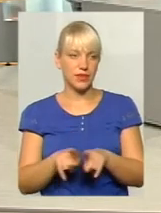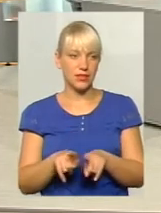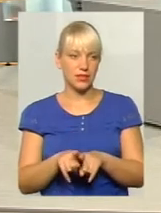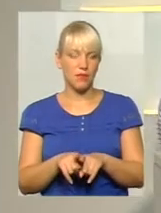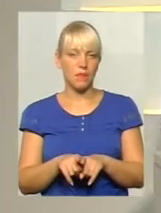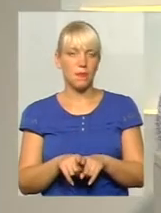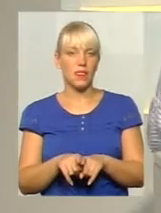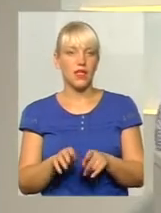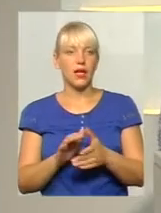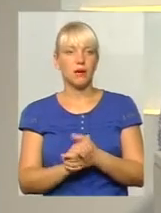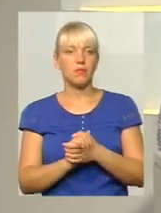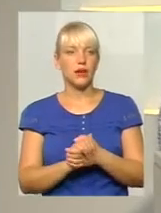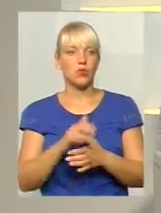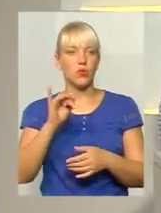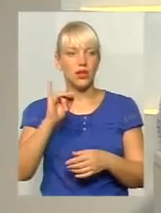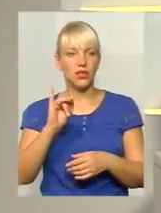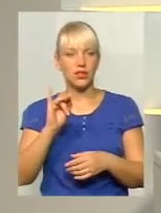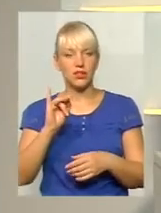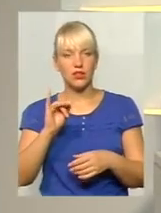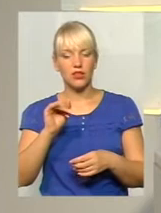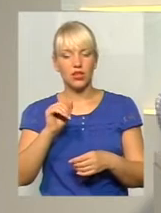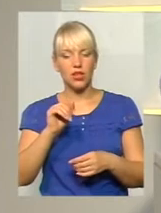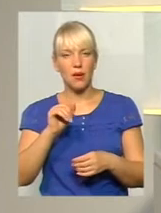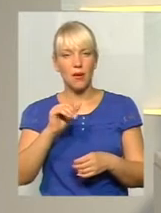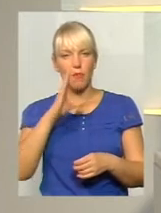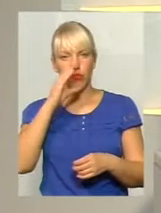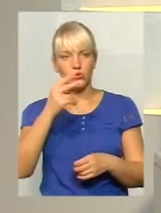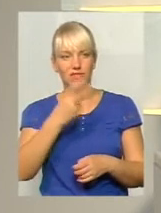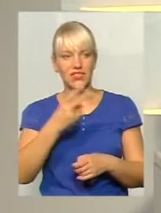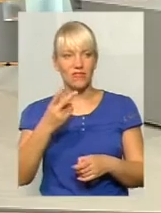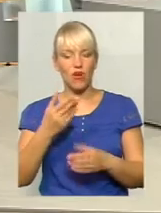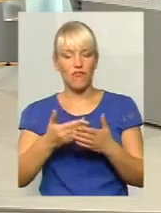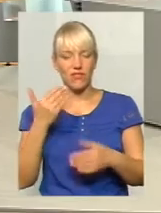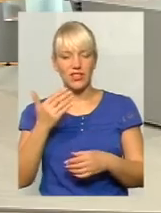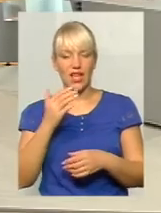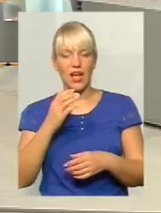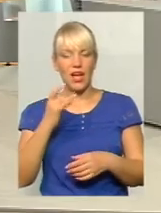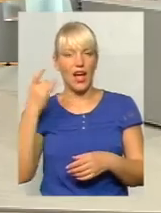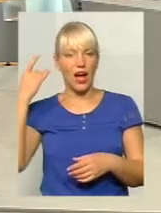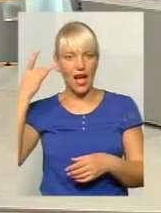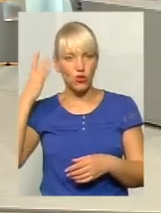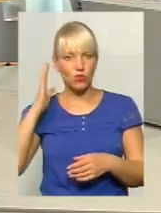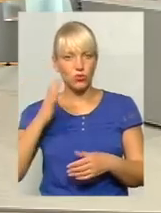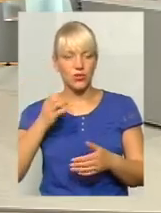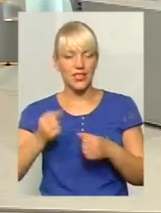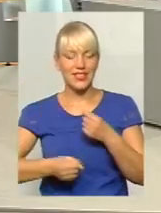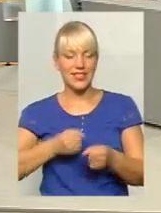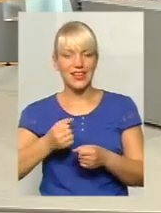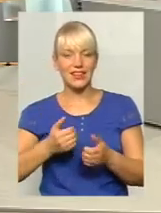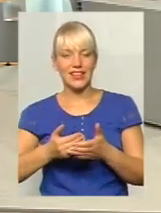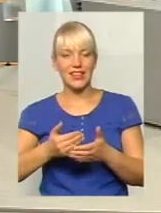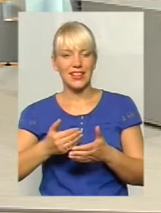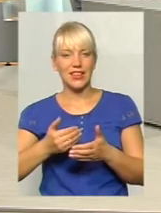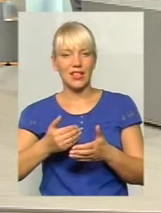заваження там по 22 маршруту, який на зворотньому від Катіону буде їхати не інститутсько, Тернопіль. Давайте я вкраси розкажу, чому